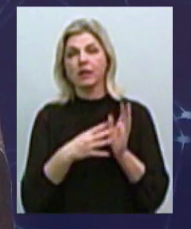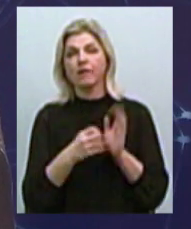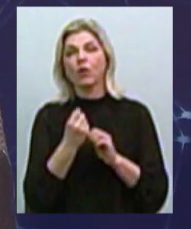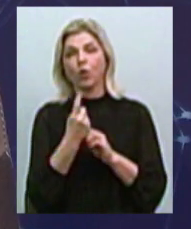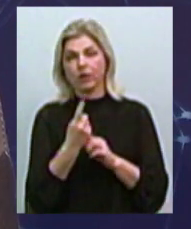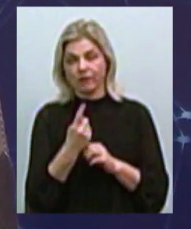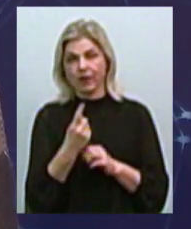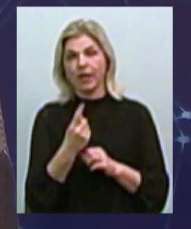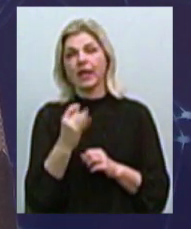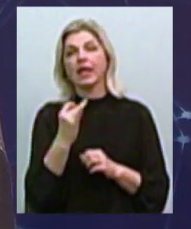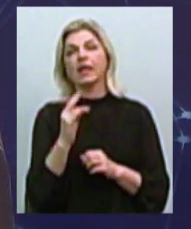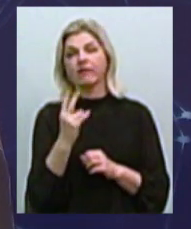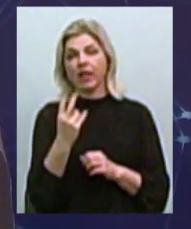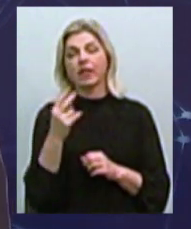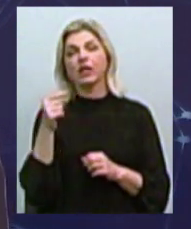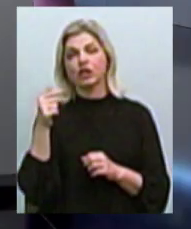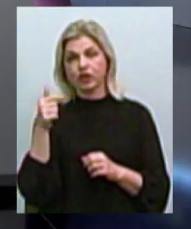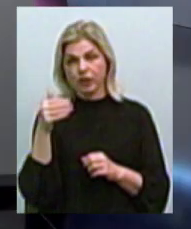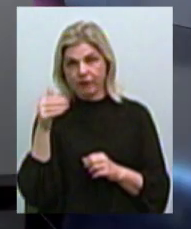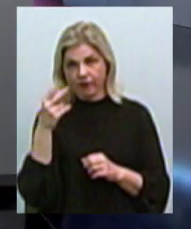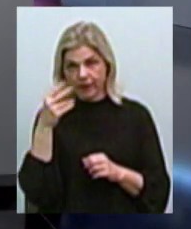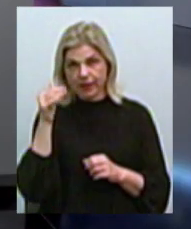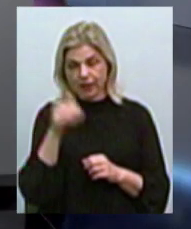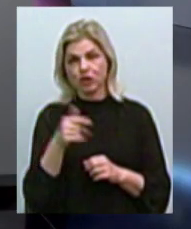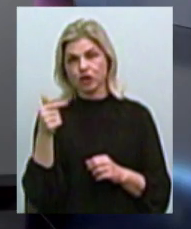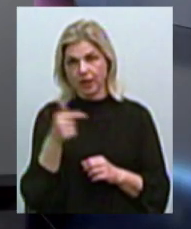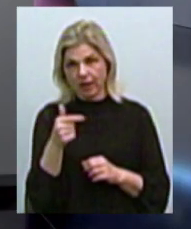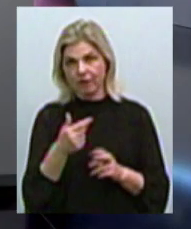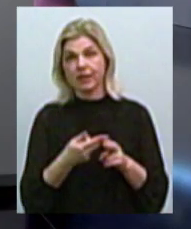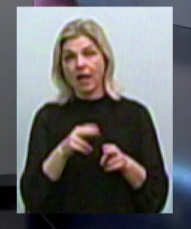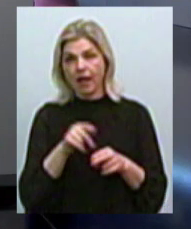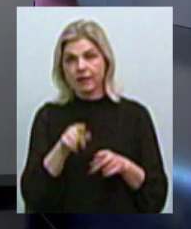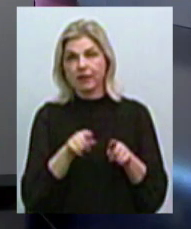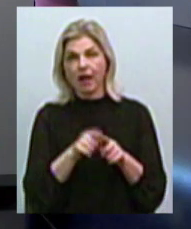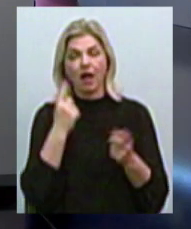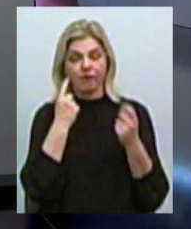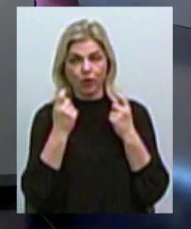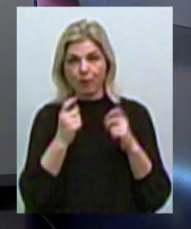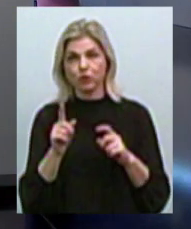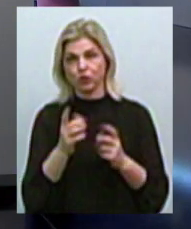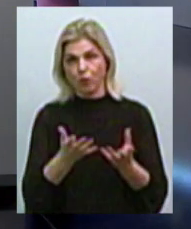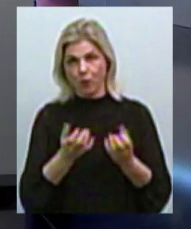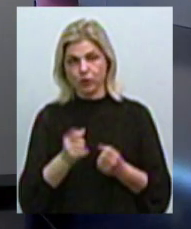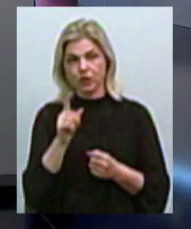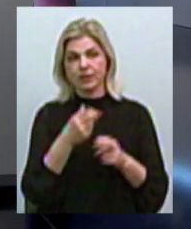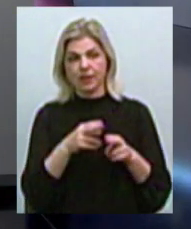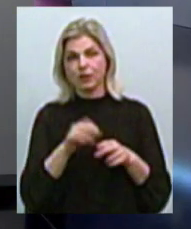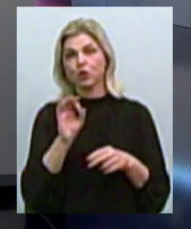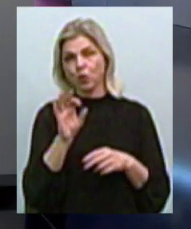грн. Оце такі дани, які пройшли за